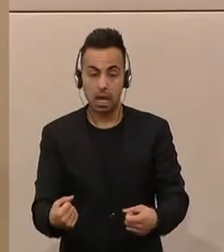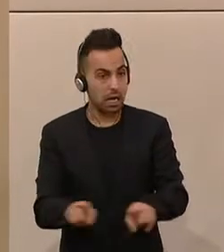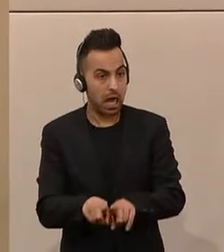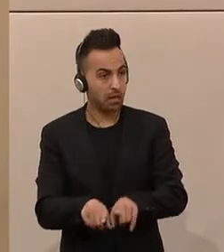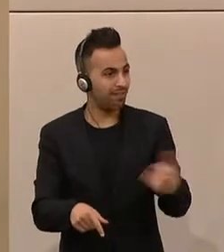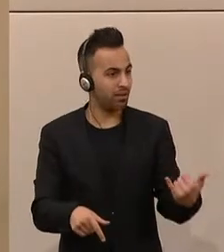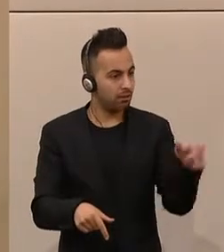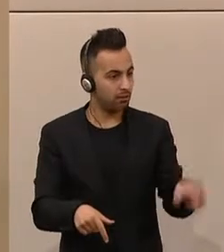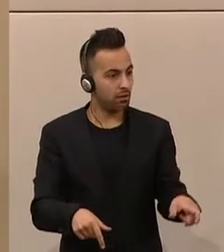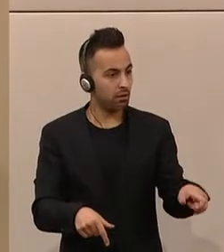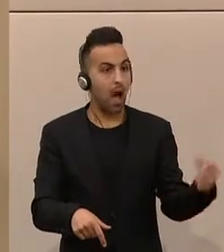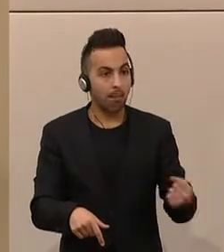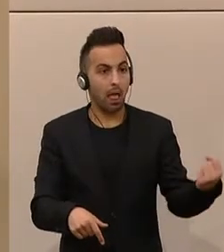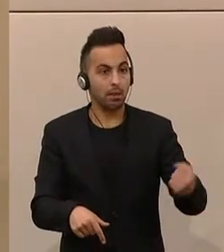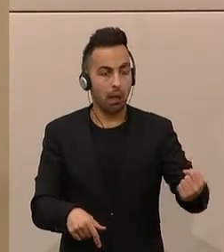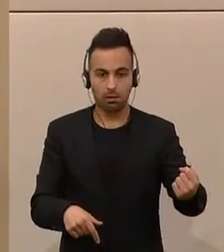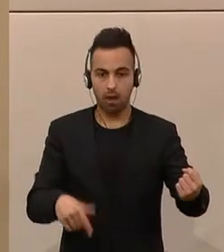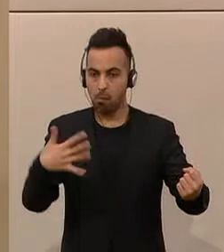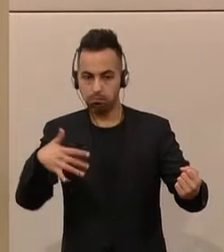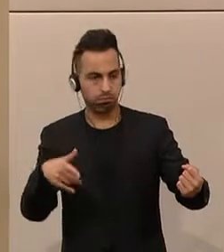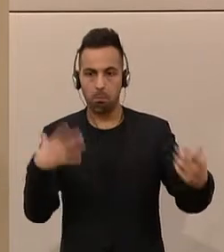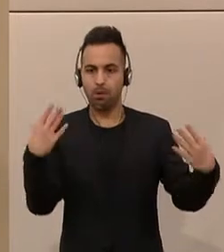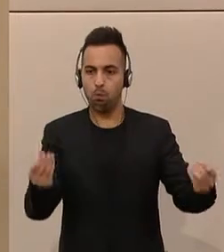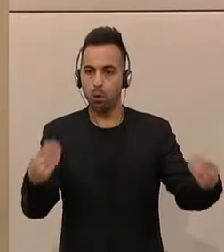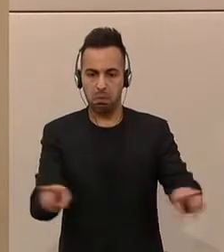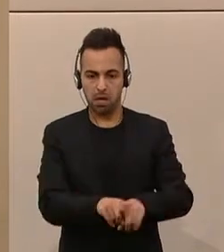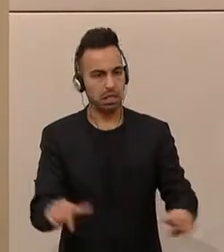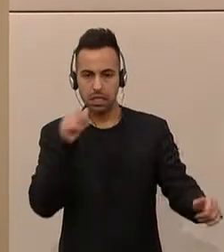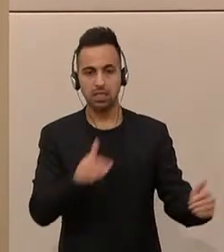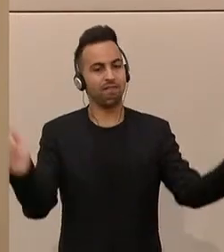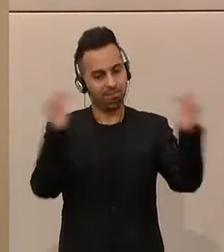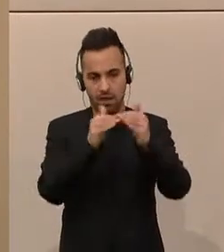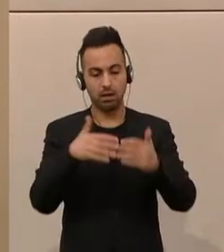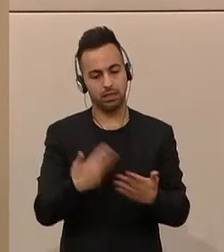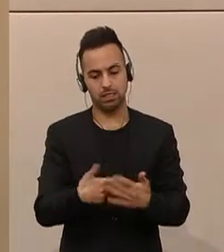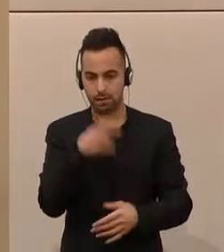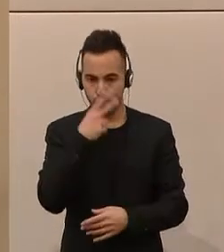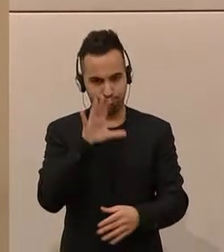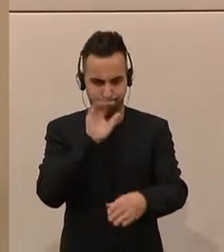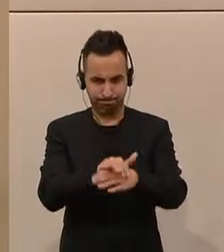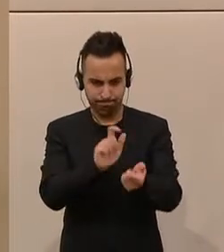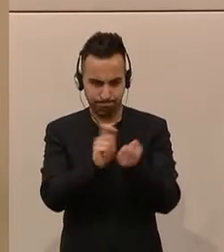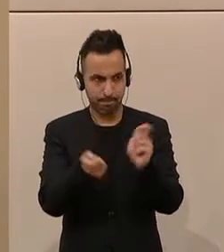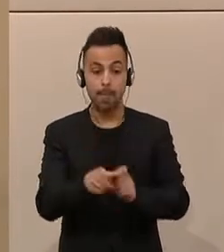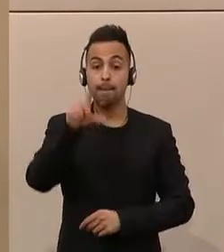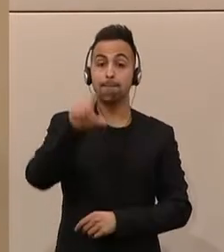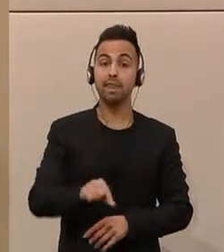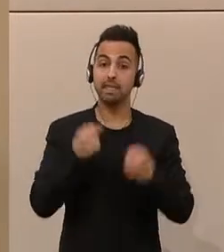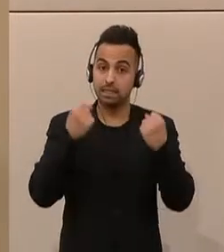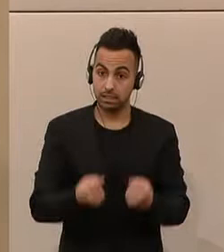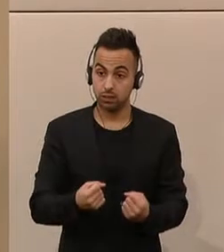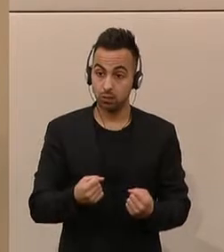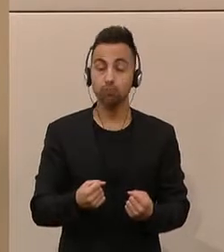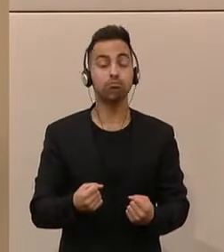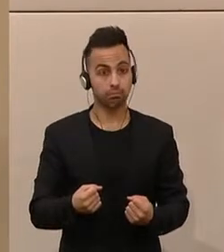nicht sozial, das ist nicht gerecht und das ist nicht fair. Und hier müssen wir ansetzen. Und die Mindestsicherung ist eines der wichtigsten